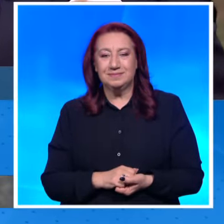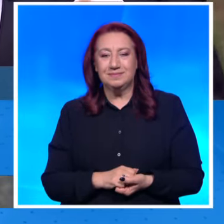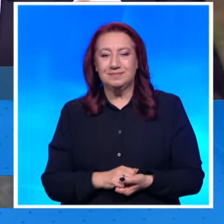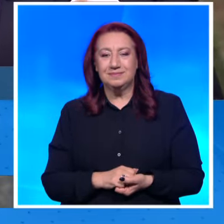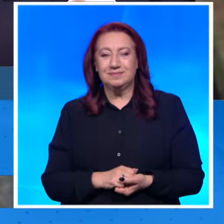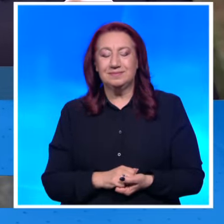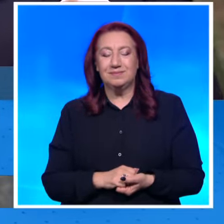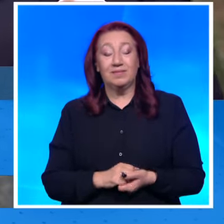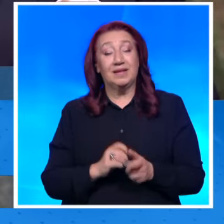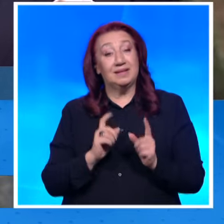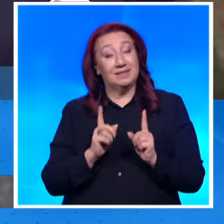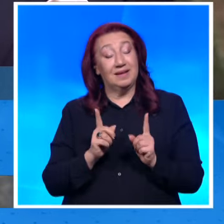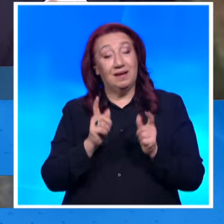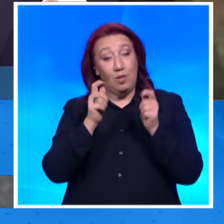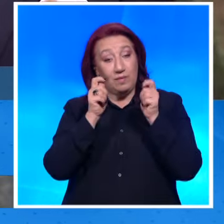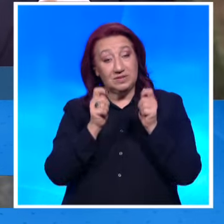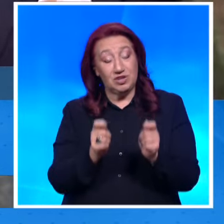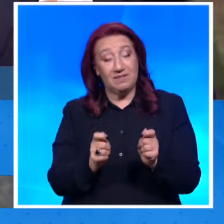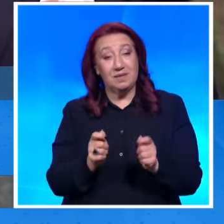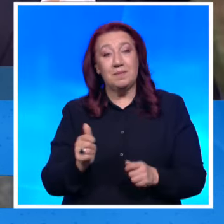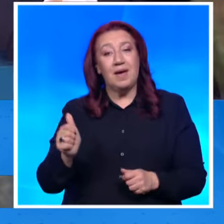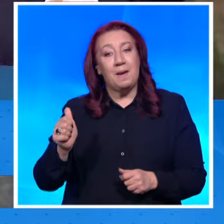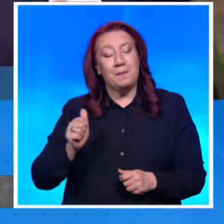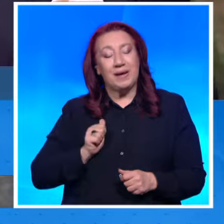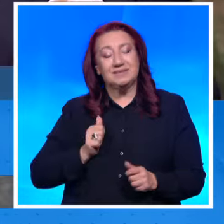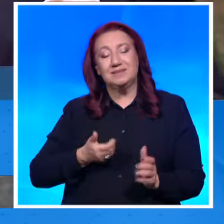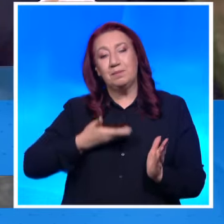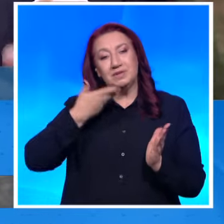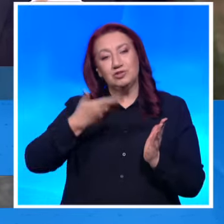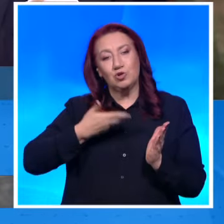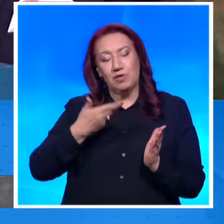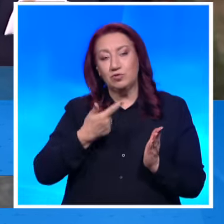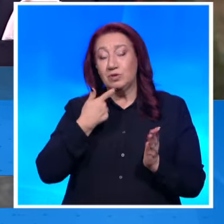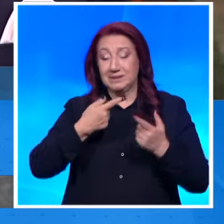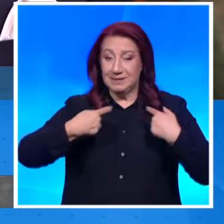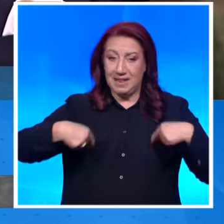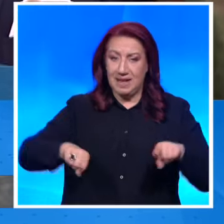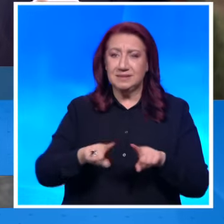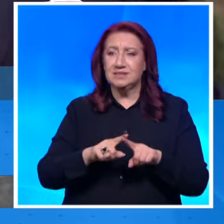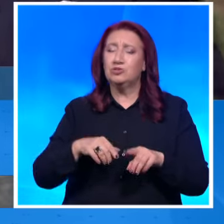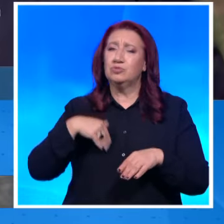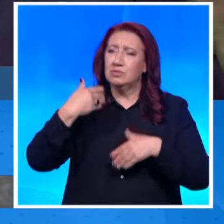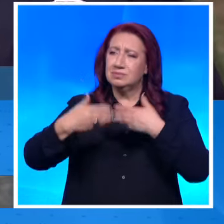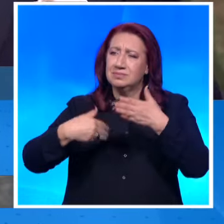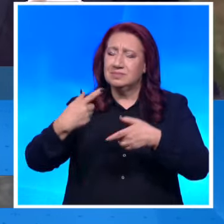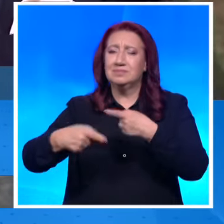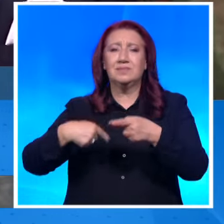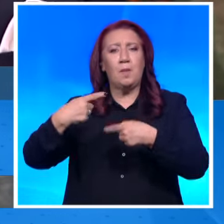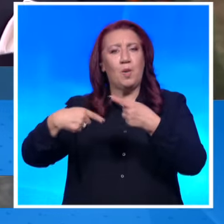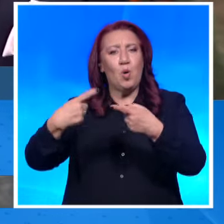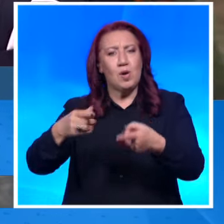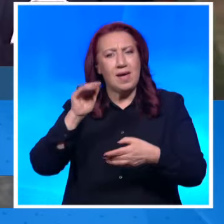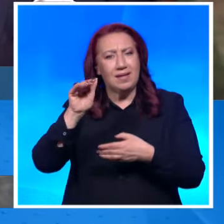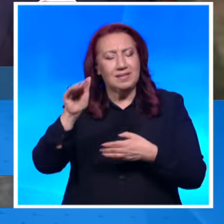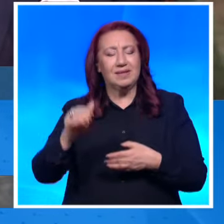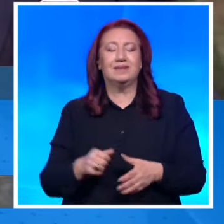Да почитаме и пазим магията на Словото и за нас, и за бъдещите поколения. Така се разделяме. Останете